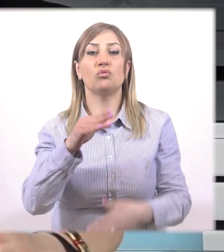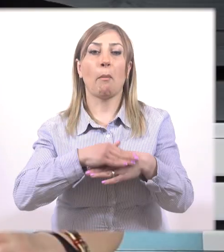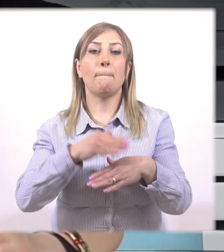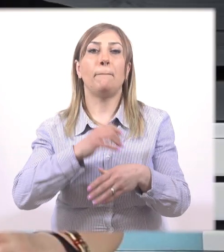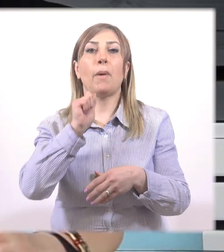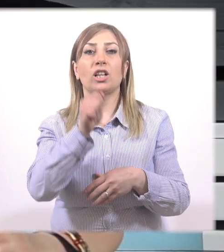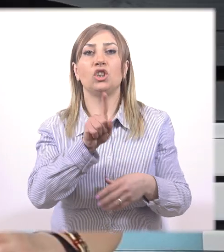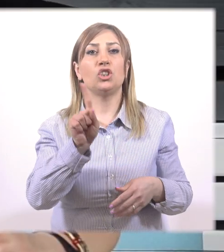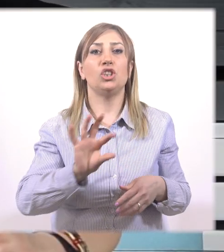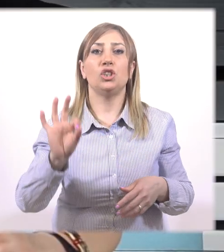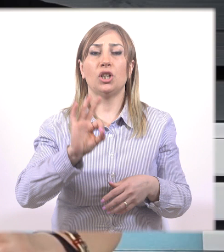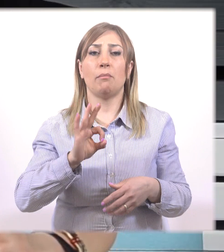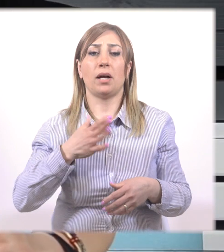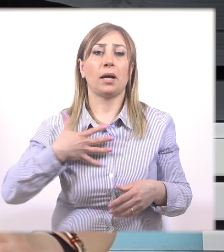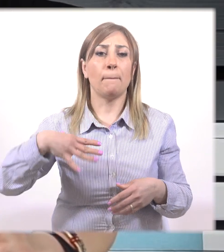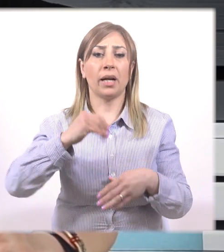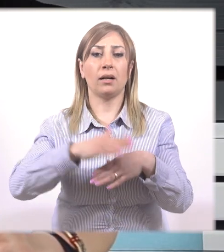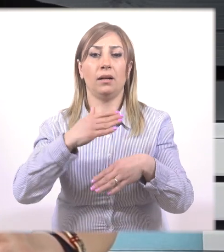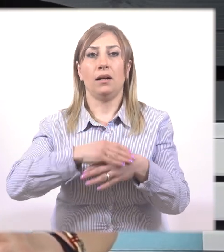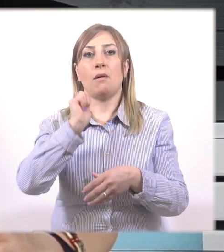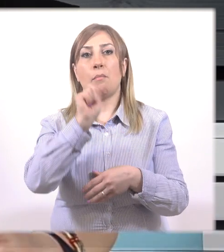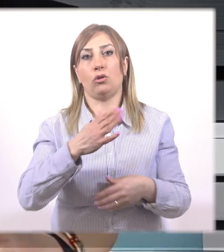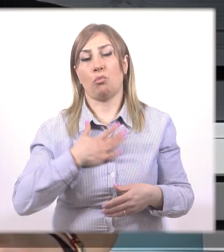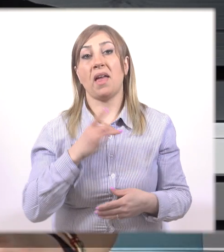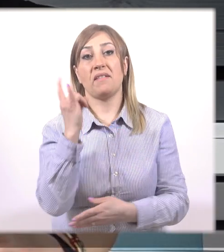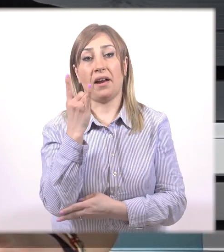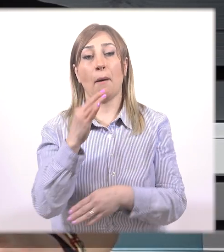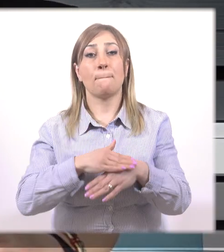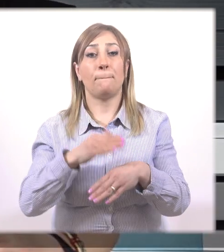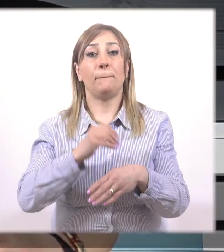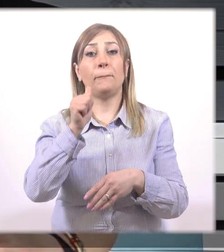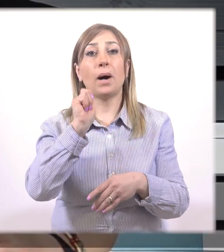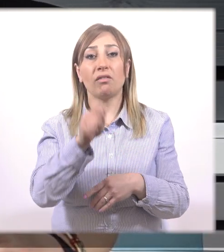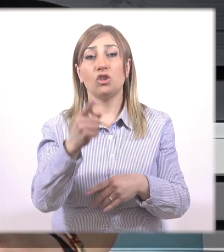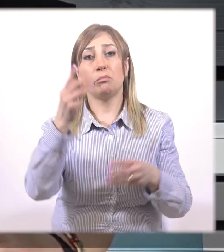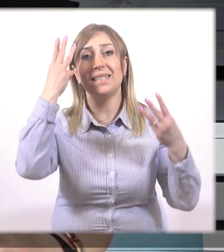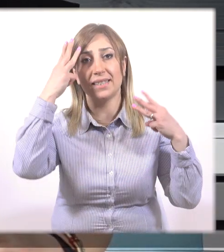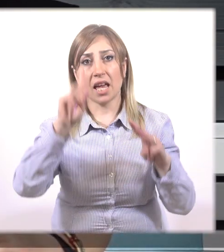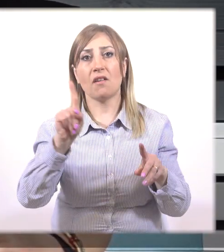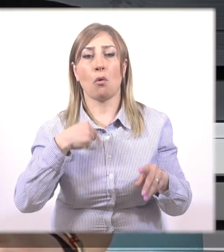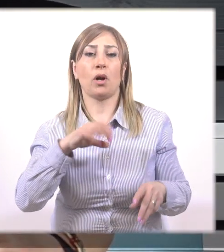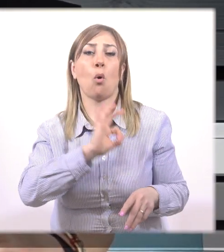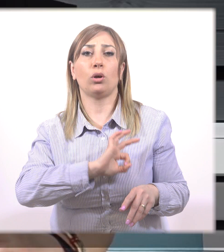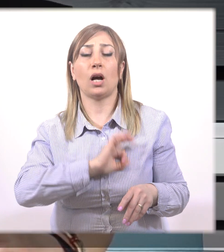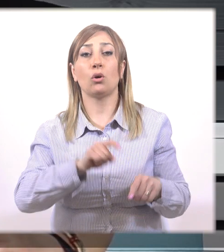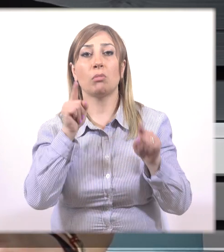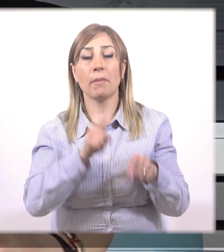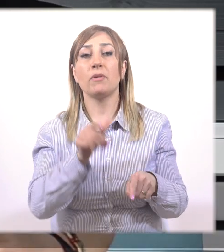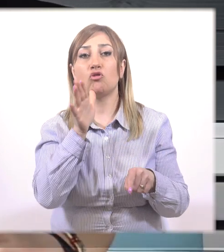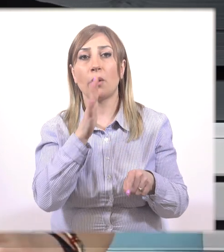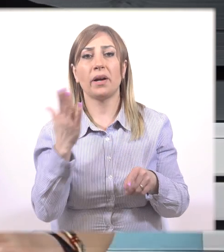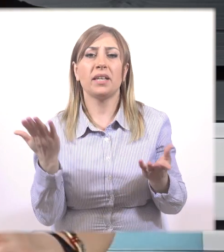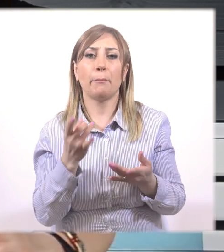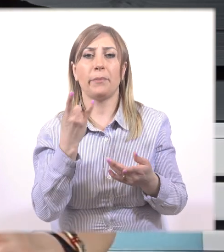Ինչ է պատիժը և ինչու ենք մենք պատժում մեր երեխաներին։ Պատիժ առդեցության մի ձև է, որը մենք գիրարում ենք բոլոր այն